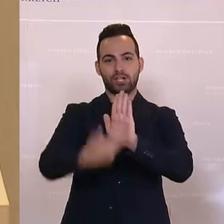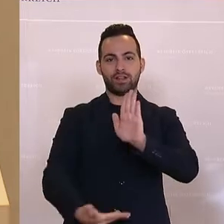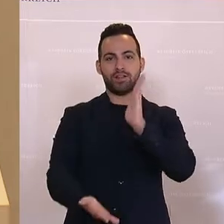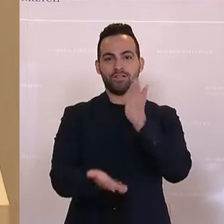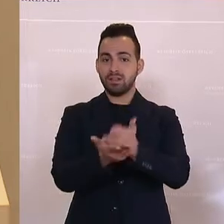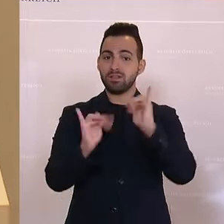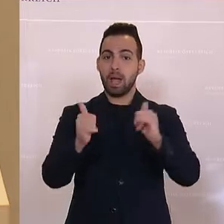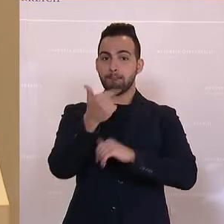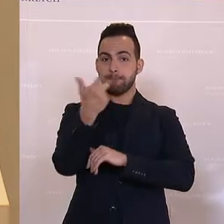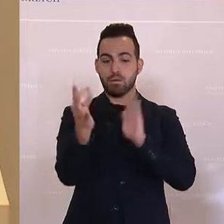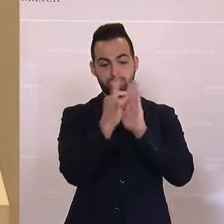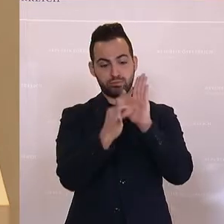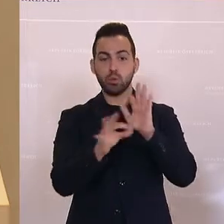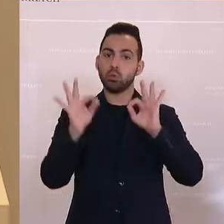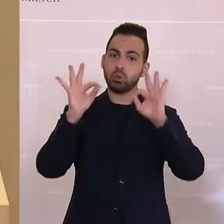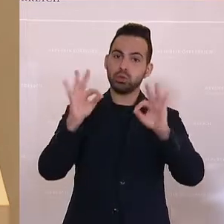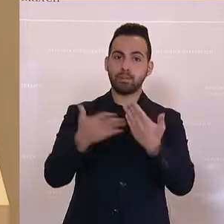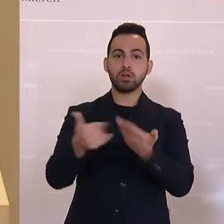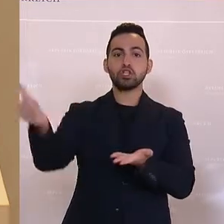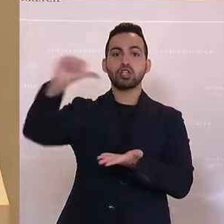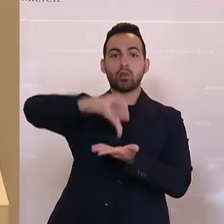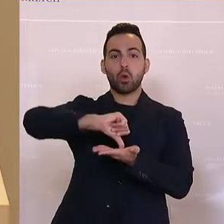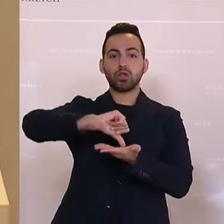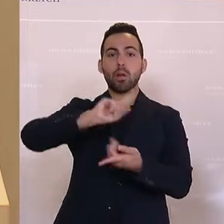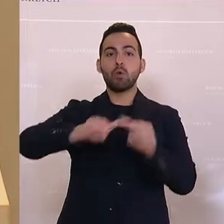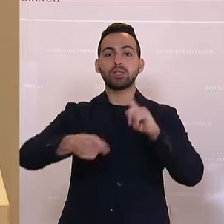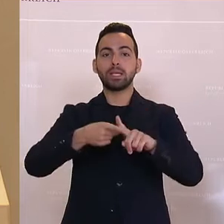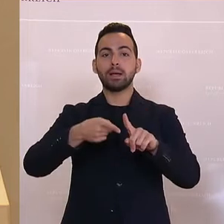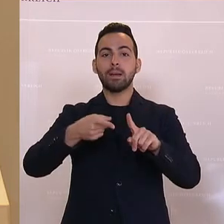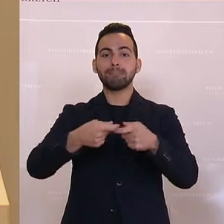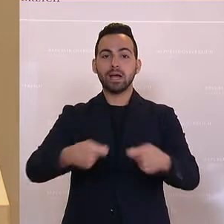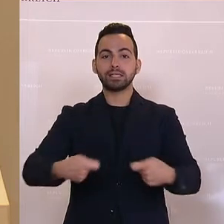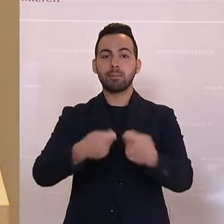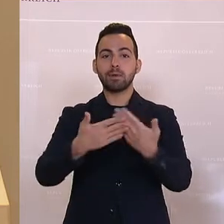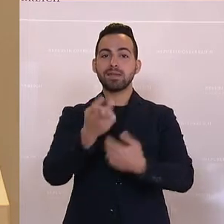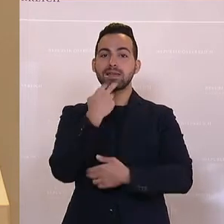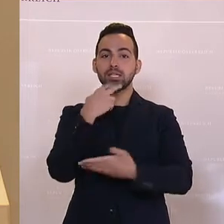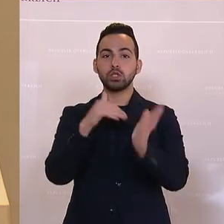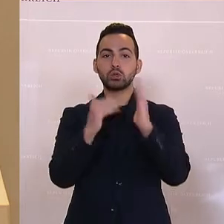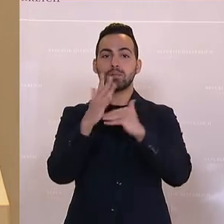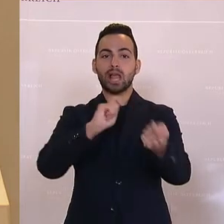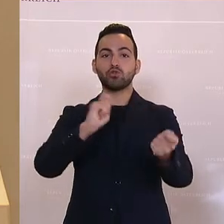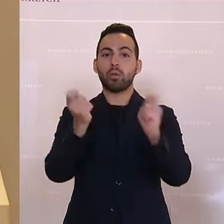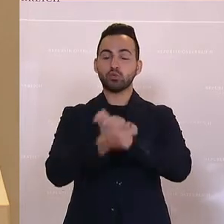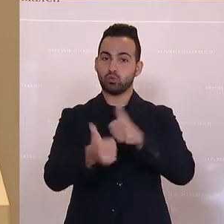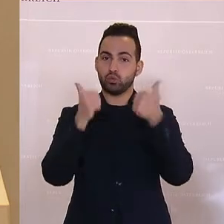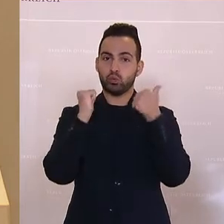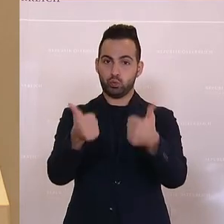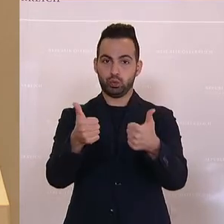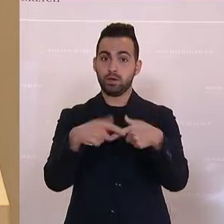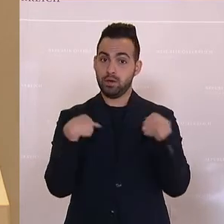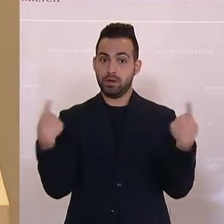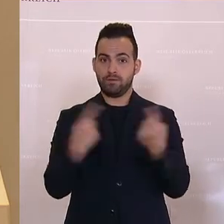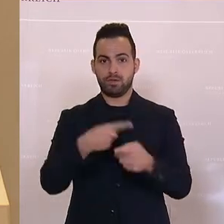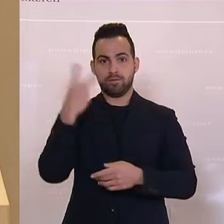Und ja, ein paar Dinge finden wir gut. Kluge Standortpolitikmaßnahmen wie die Transformation der Energiesysteme. Das ist etwas, wo wir natürlich